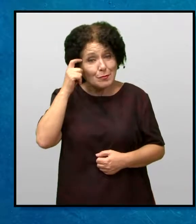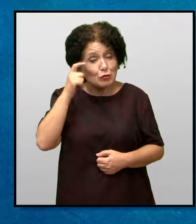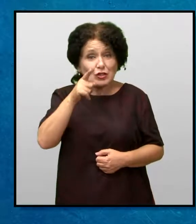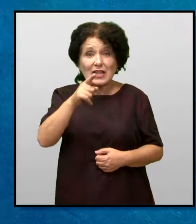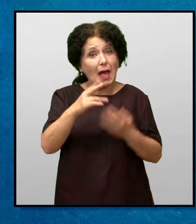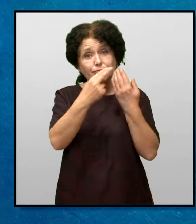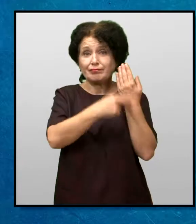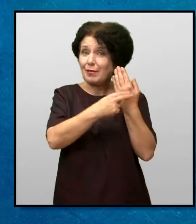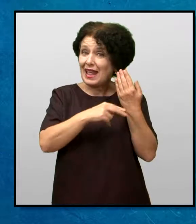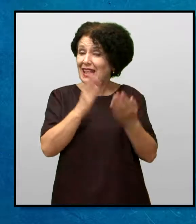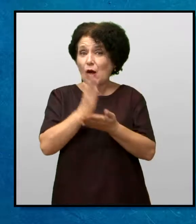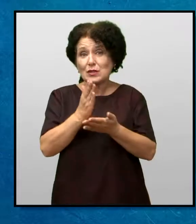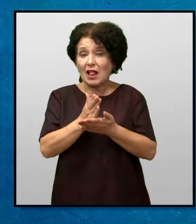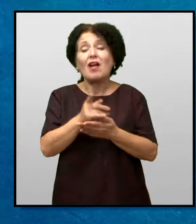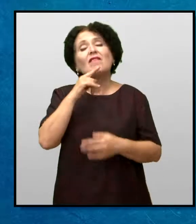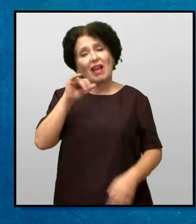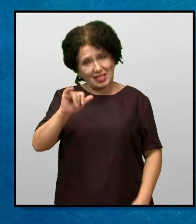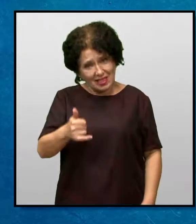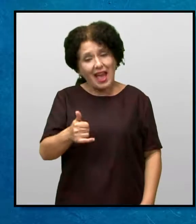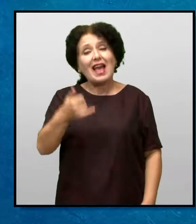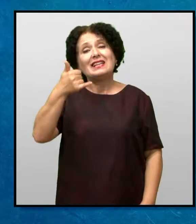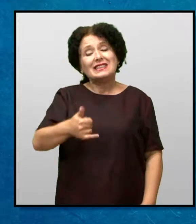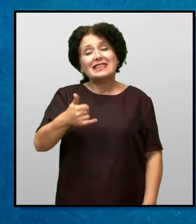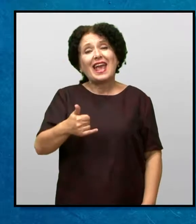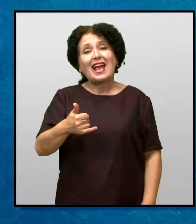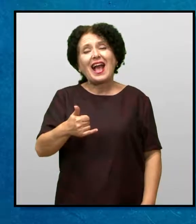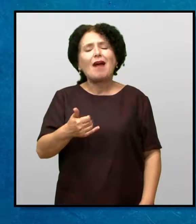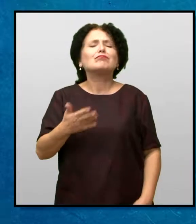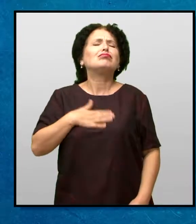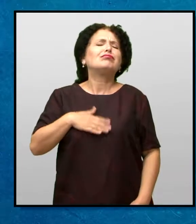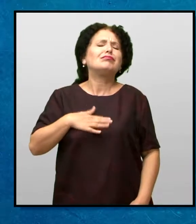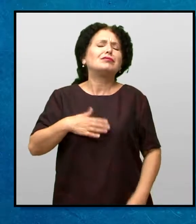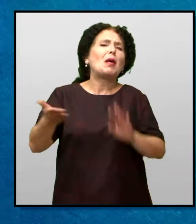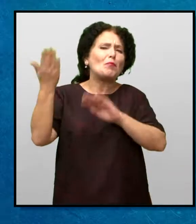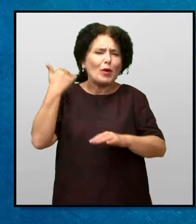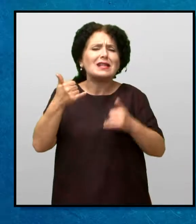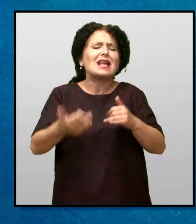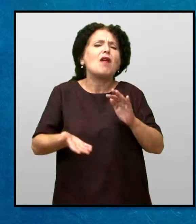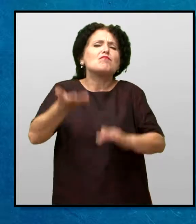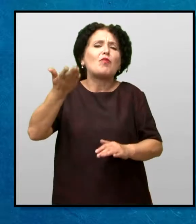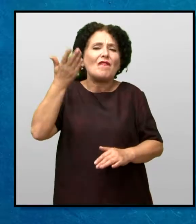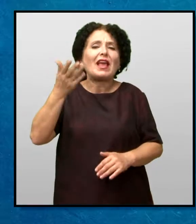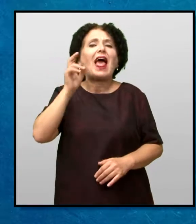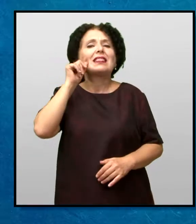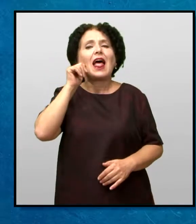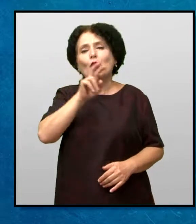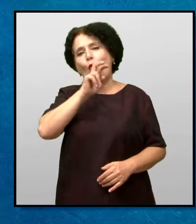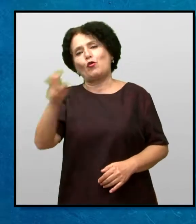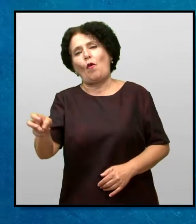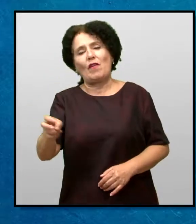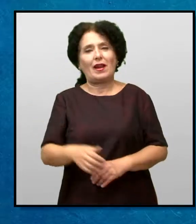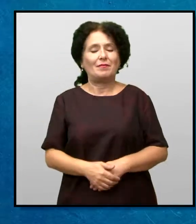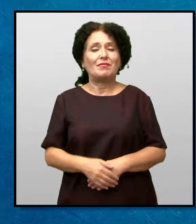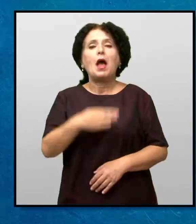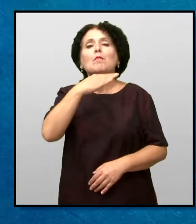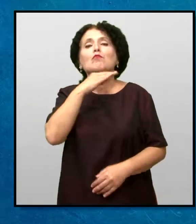Библијата како и секогаш? Да, сега ја посакана од кога и да било порано Одговори татко и на Мери